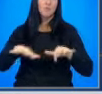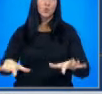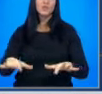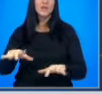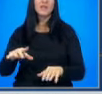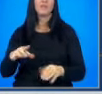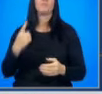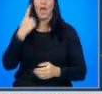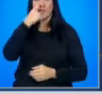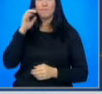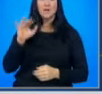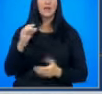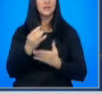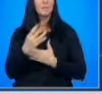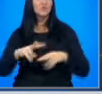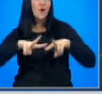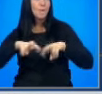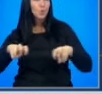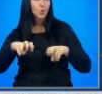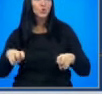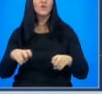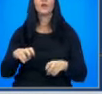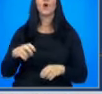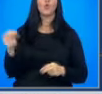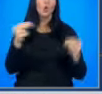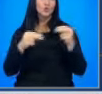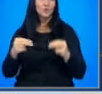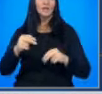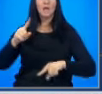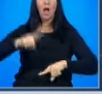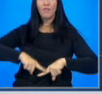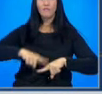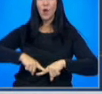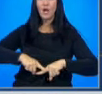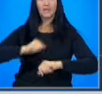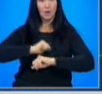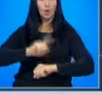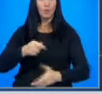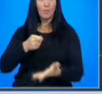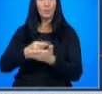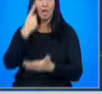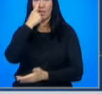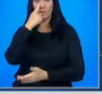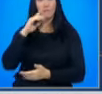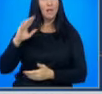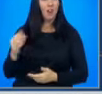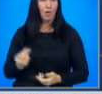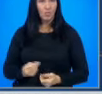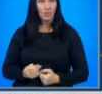Започва проучване от консултантски и адвокатски кантори, на които е платен 1 милион.